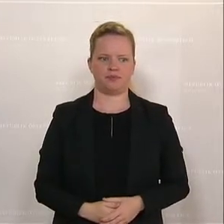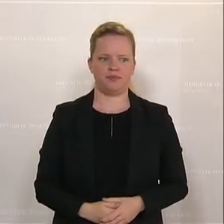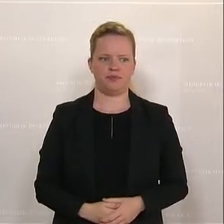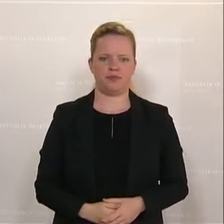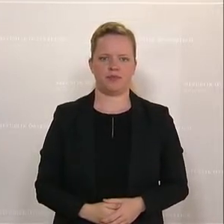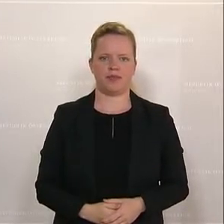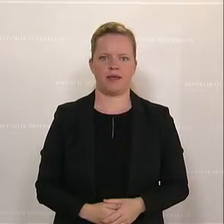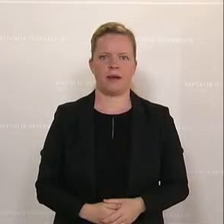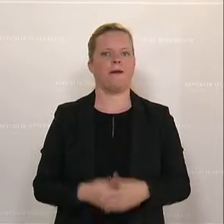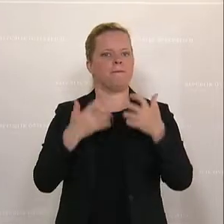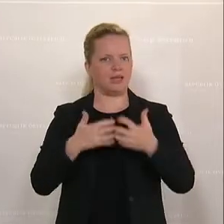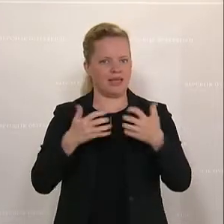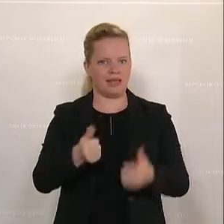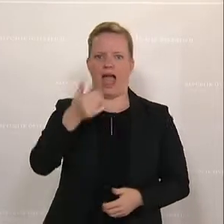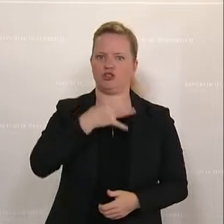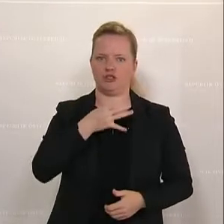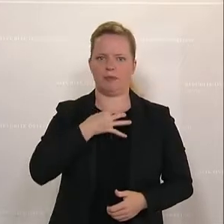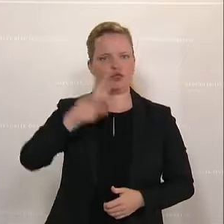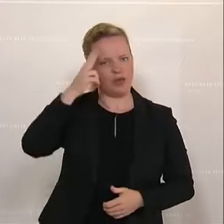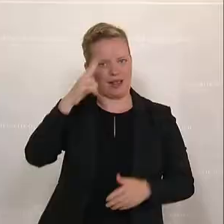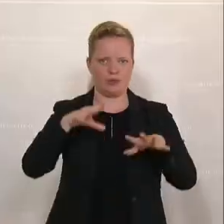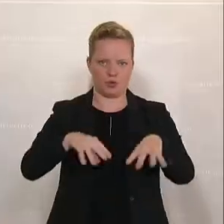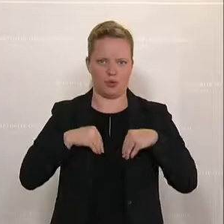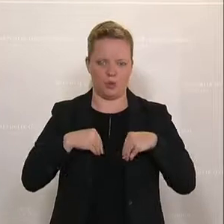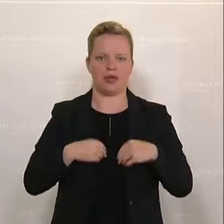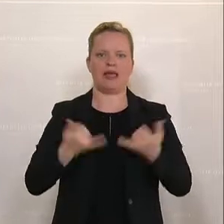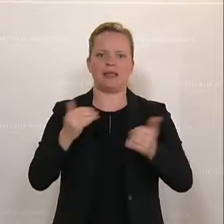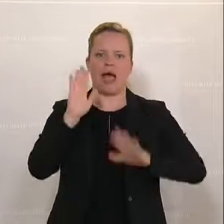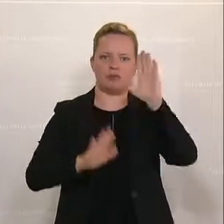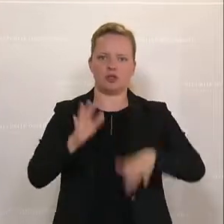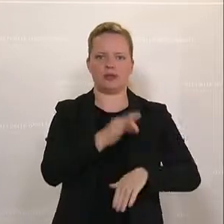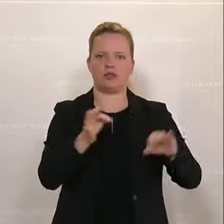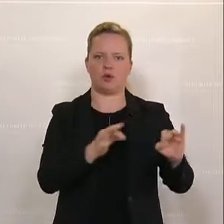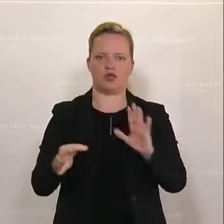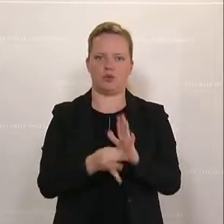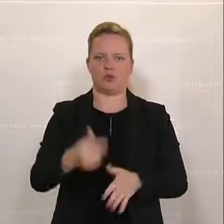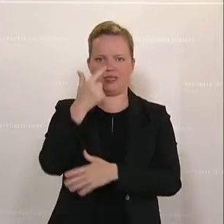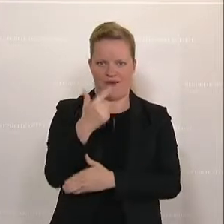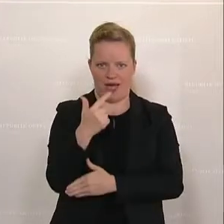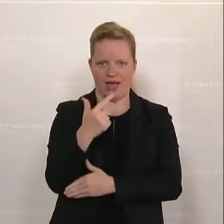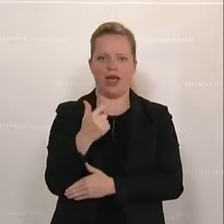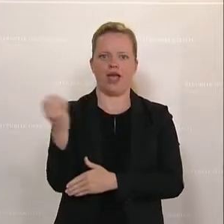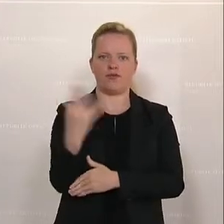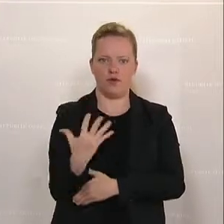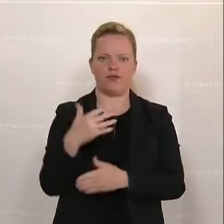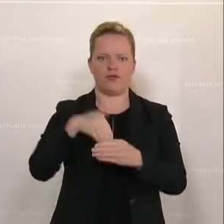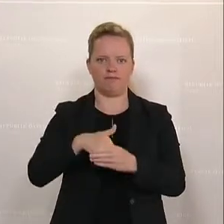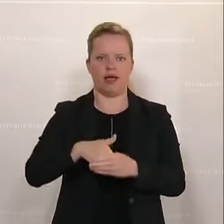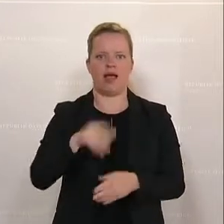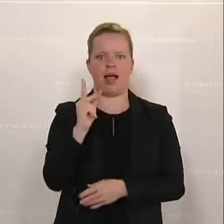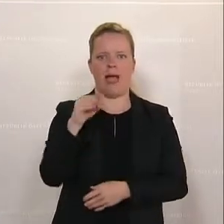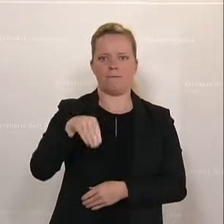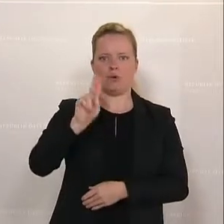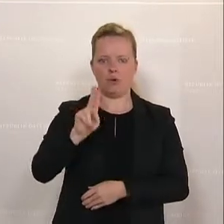die vorangegangenen Debatten. Das betreffend KMU